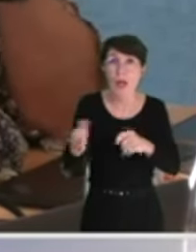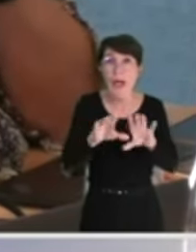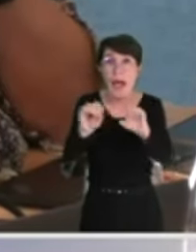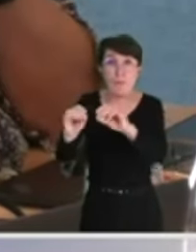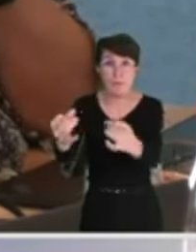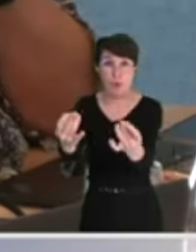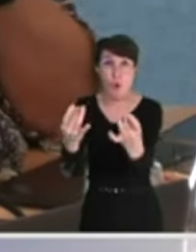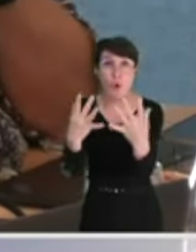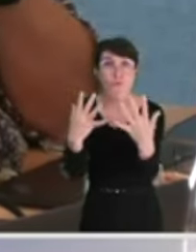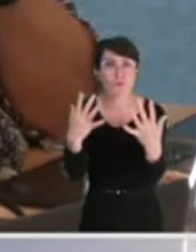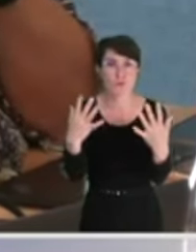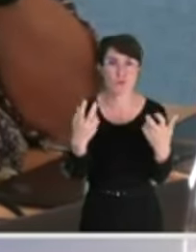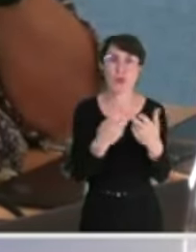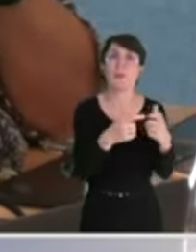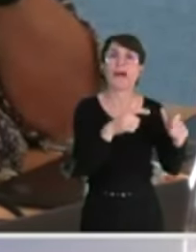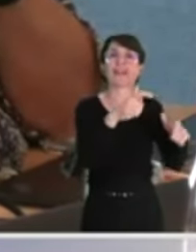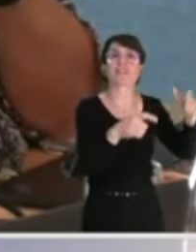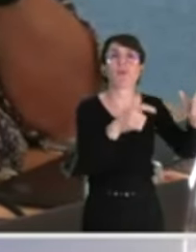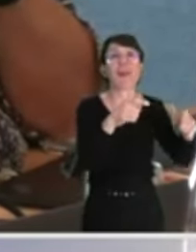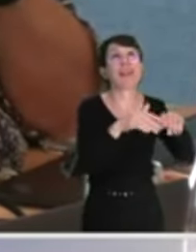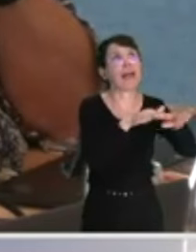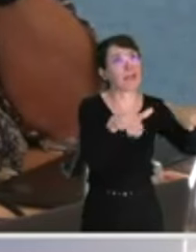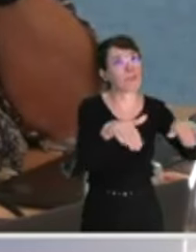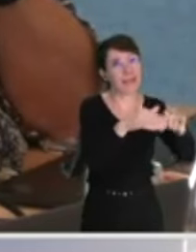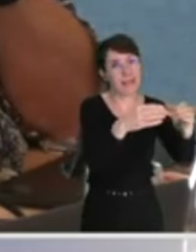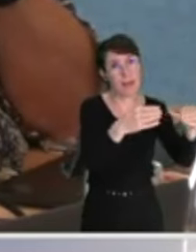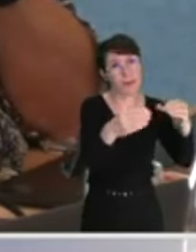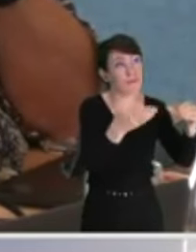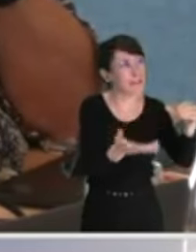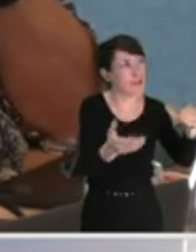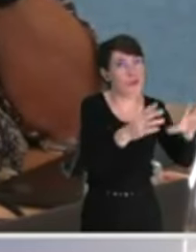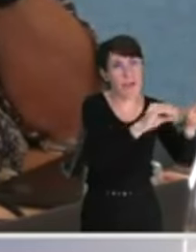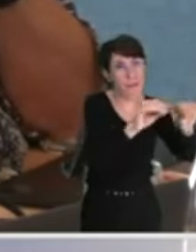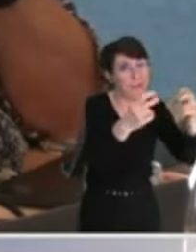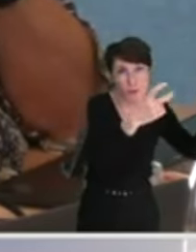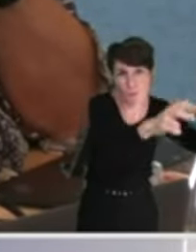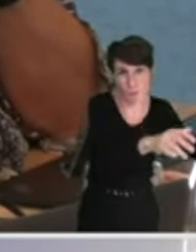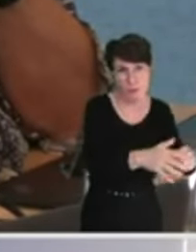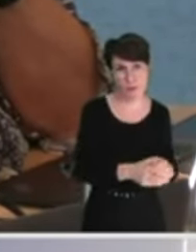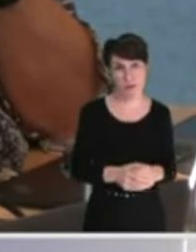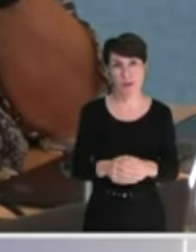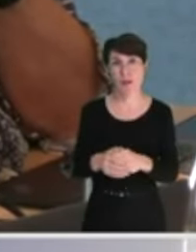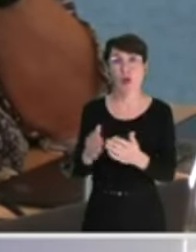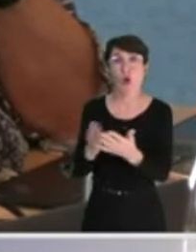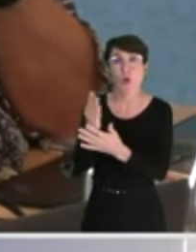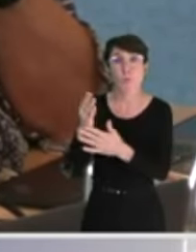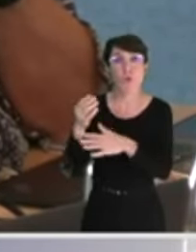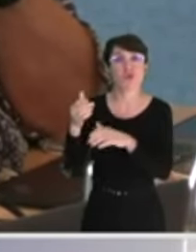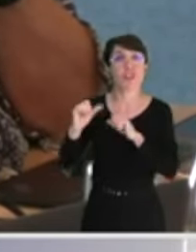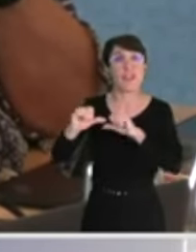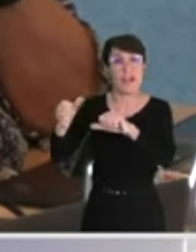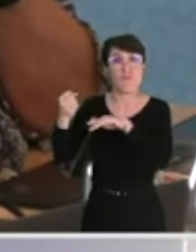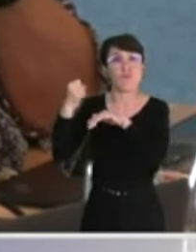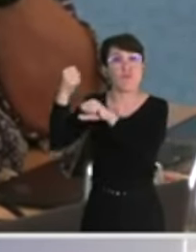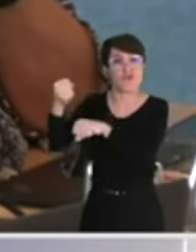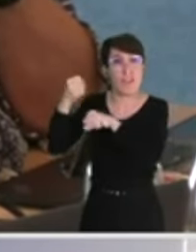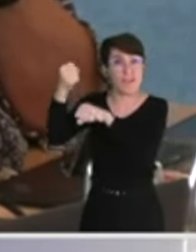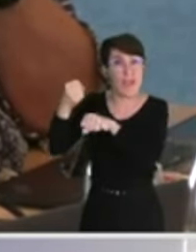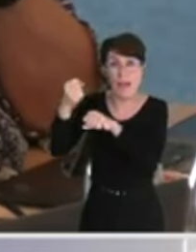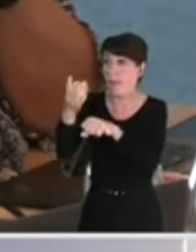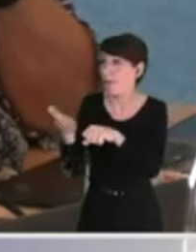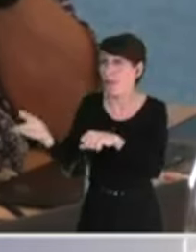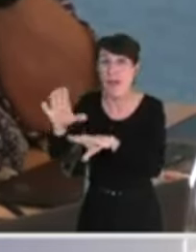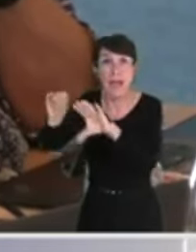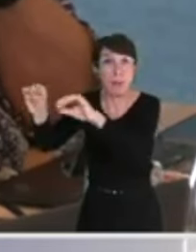ce soit le lac dit baignable de Villeneuve, que ce soit le projet Jeanne d'Arc. Ce sont des projets qui sont